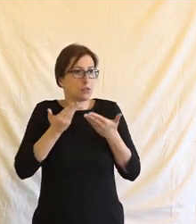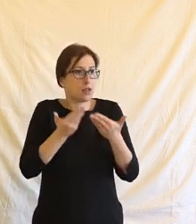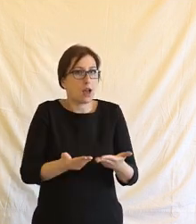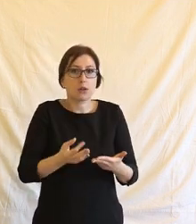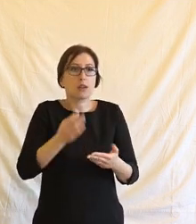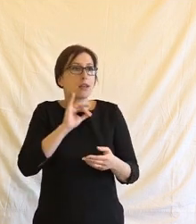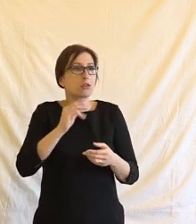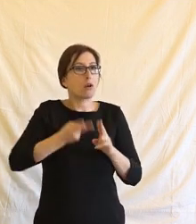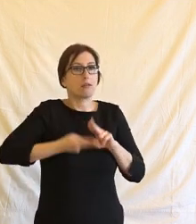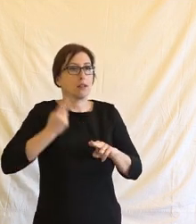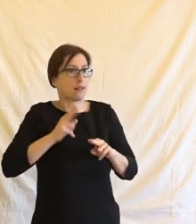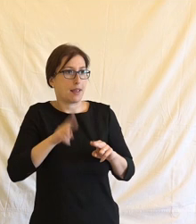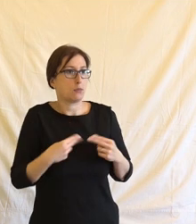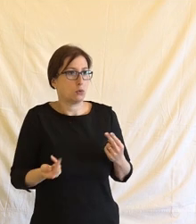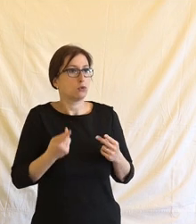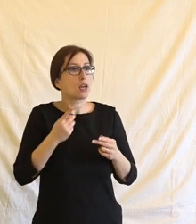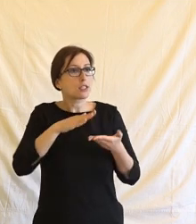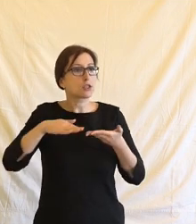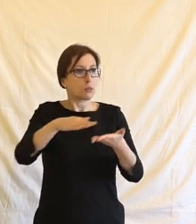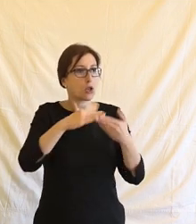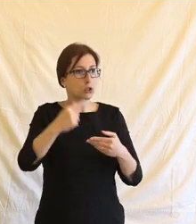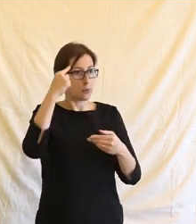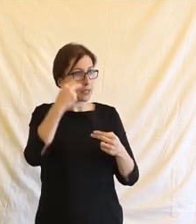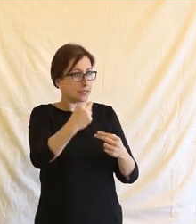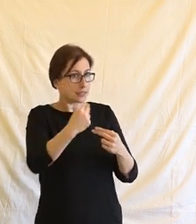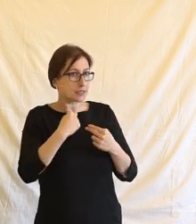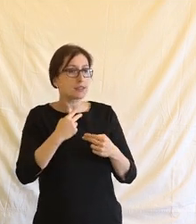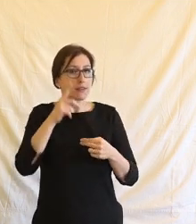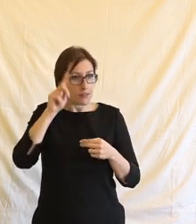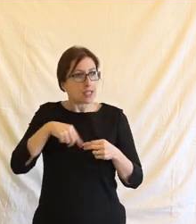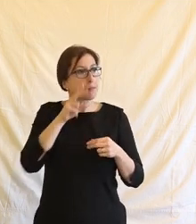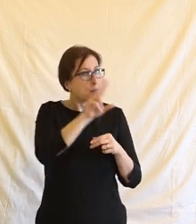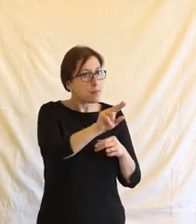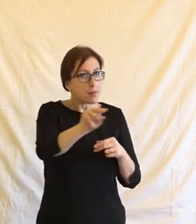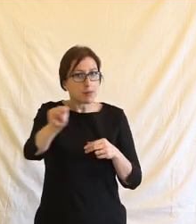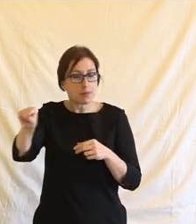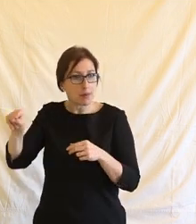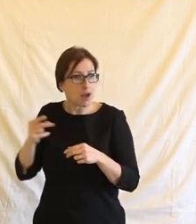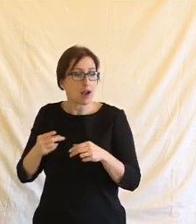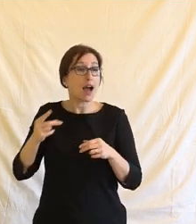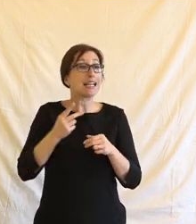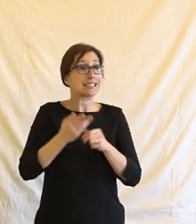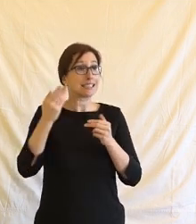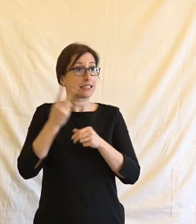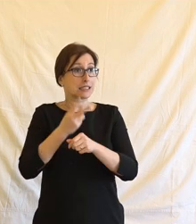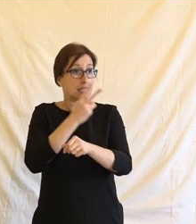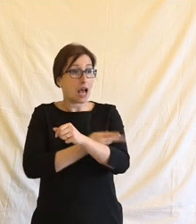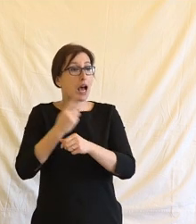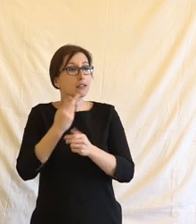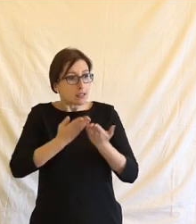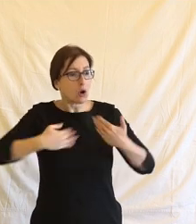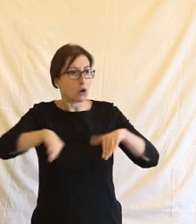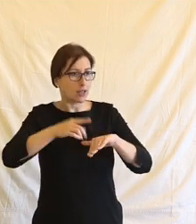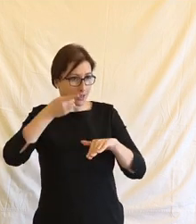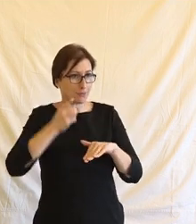nescizitelná a společnost nemůže o tato práva nikoho připravit. A dokonce je základní rolí státu tato práva